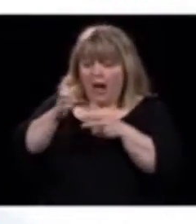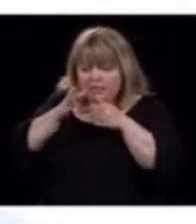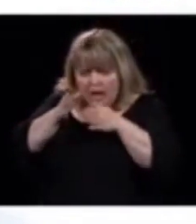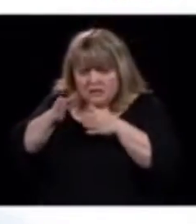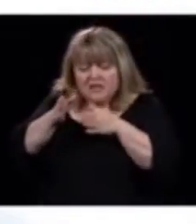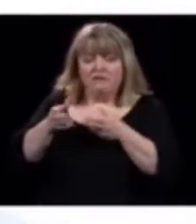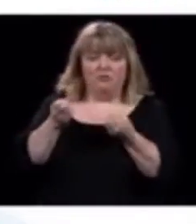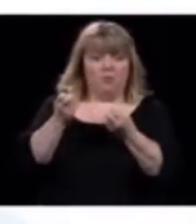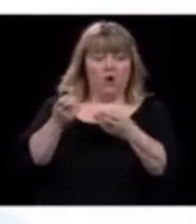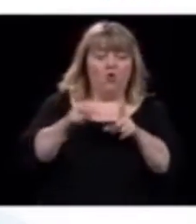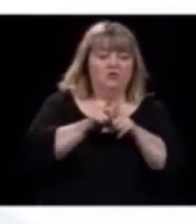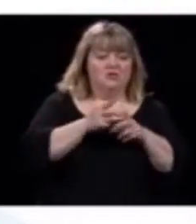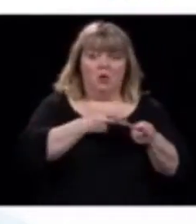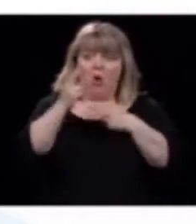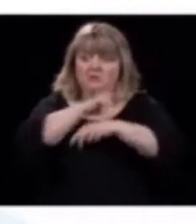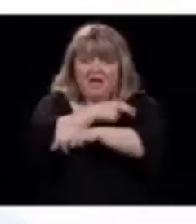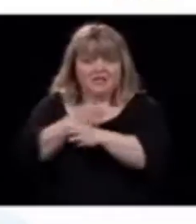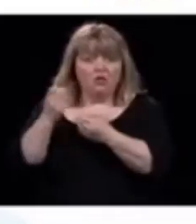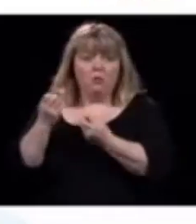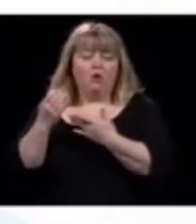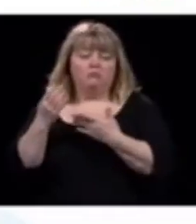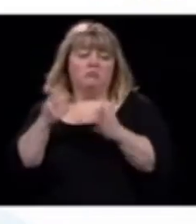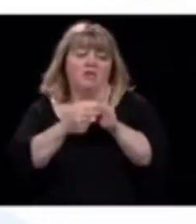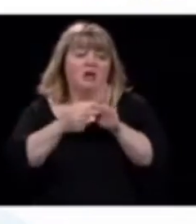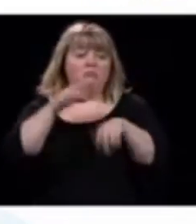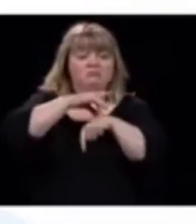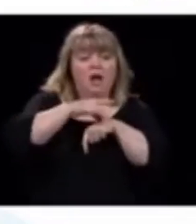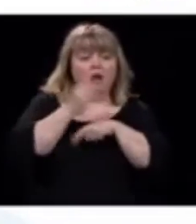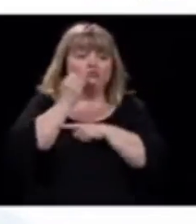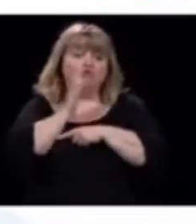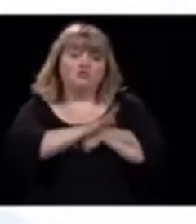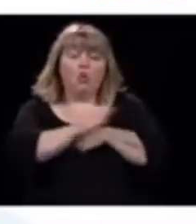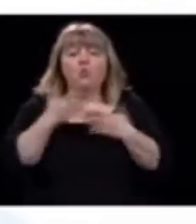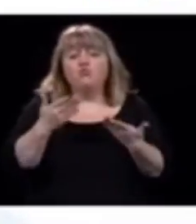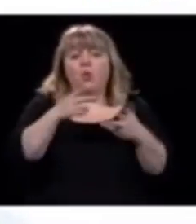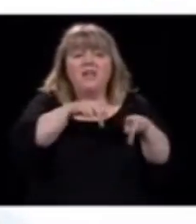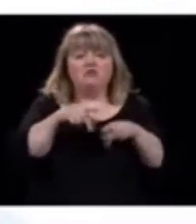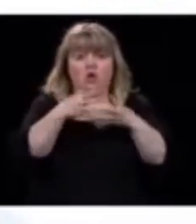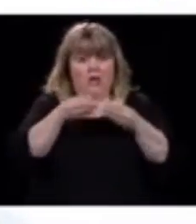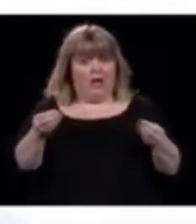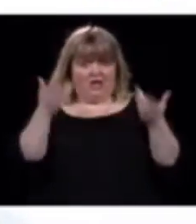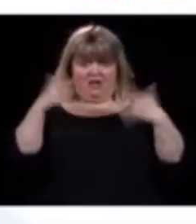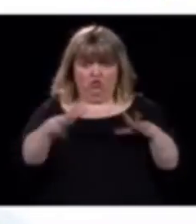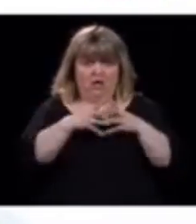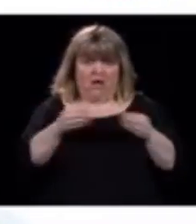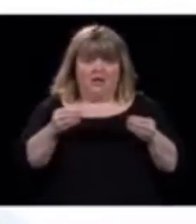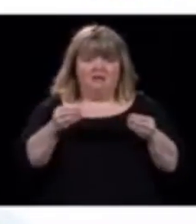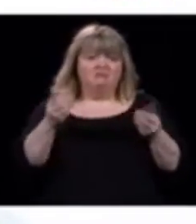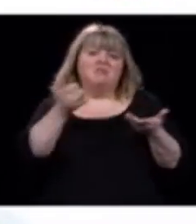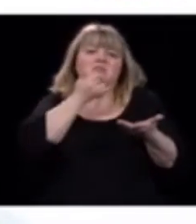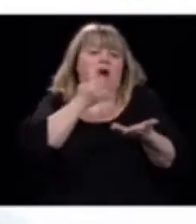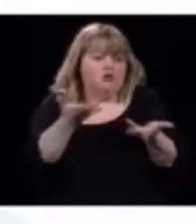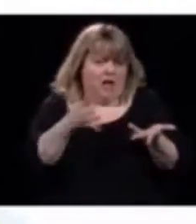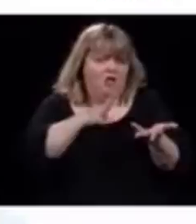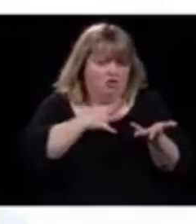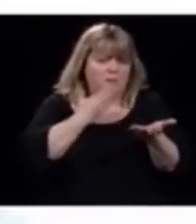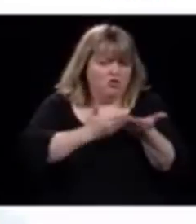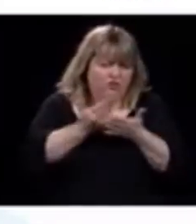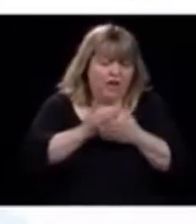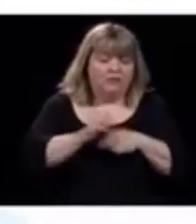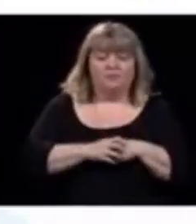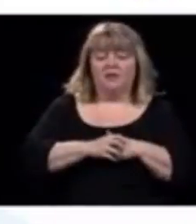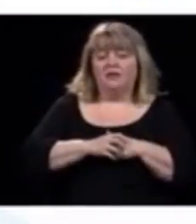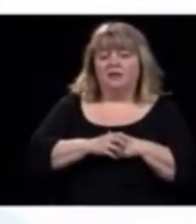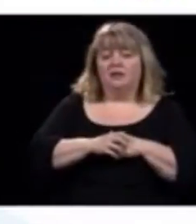hospitalisés, sans être nécessairement guéris, ceux qui sont guéris aussi, leur profil en quelque sorte, M. Arruda? Écoutez, on a 84